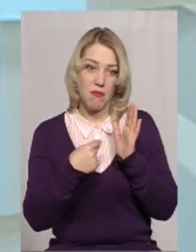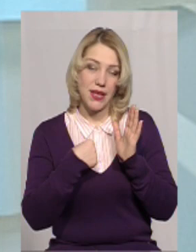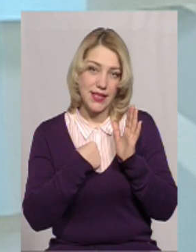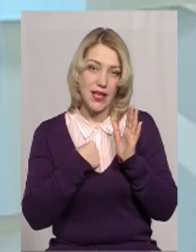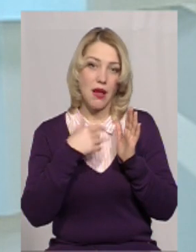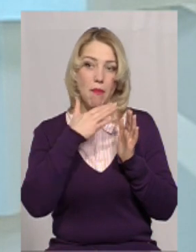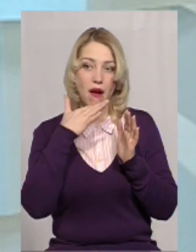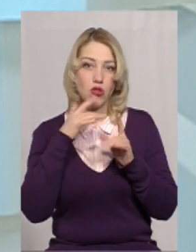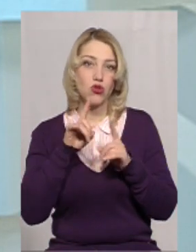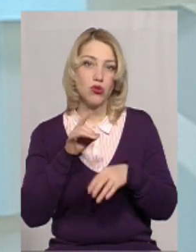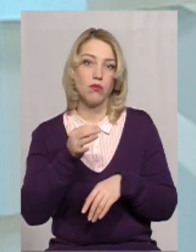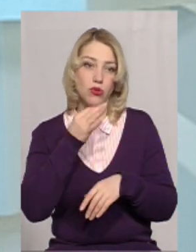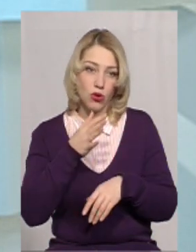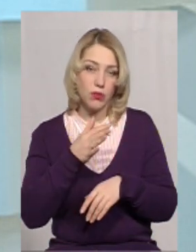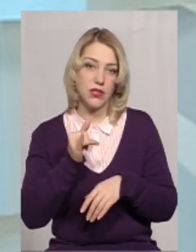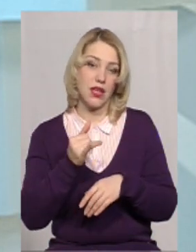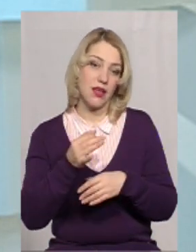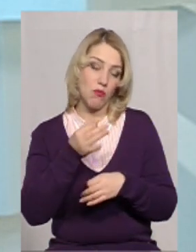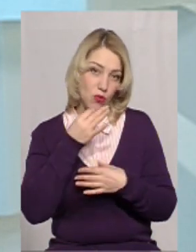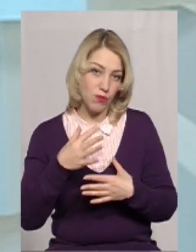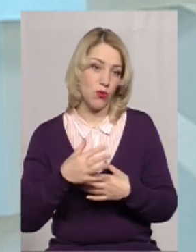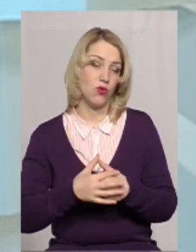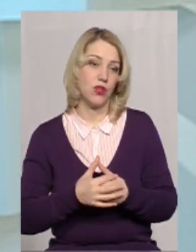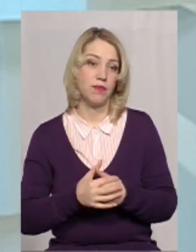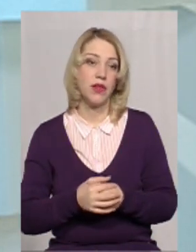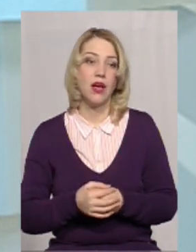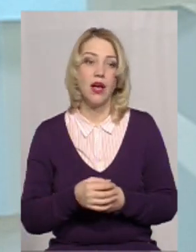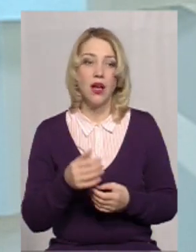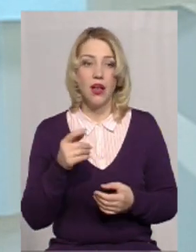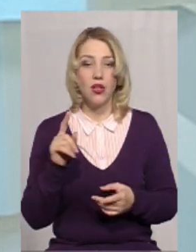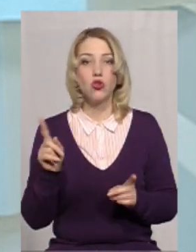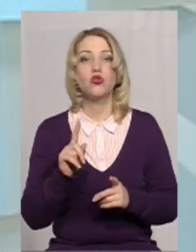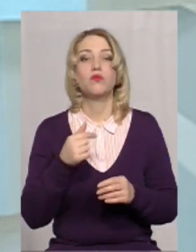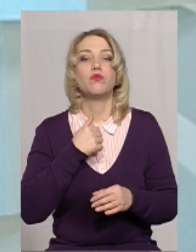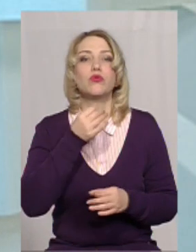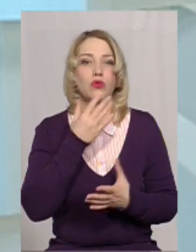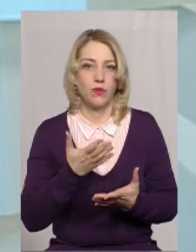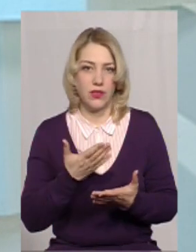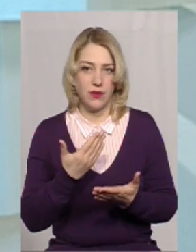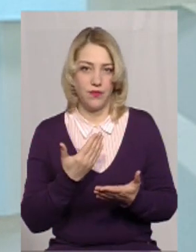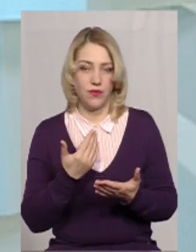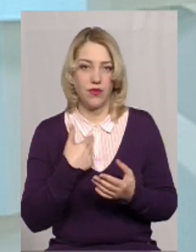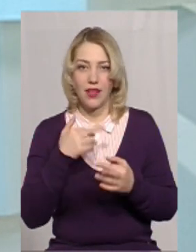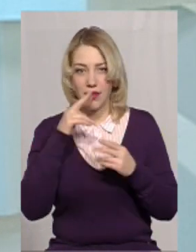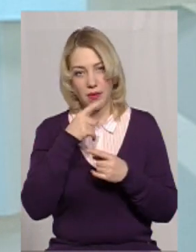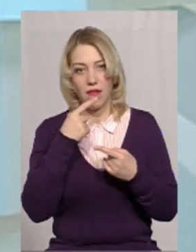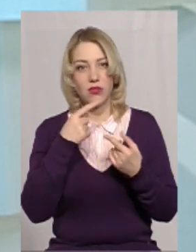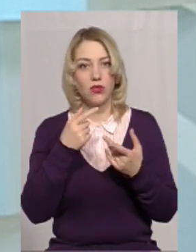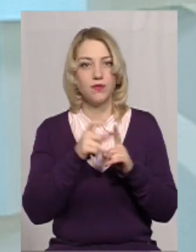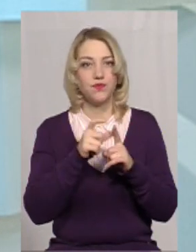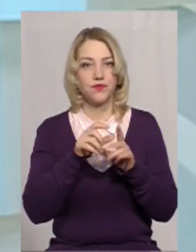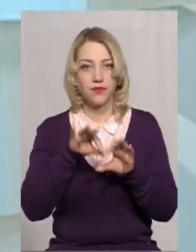багато що подобається і імпонує. Мені не те, що подобається, напевне, я неправильно